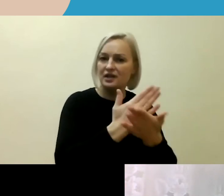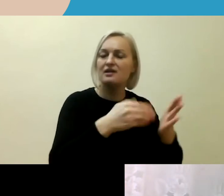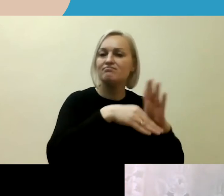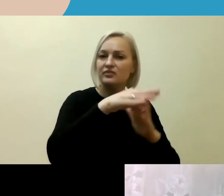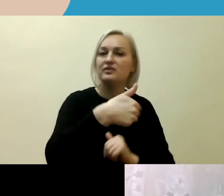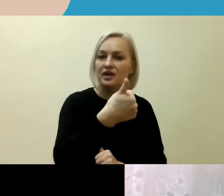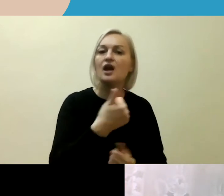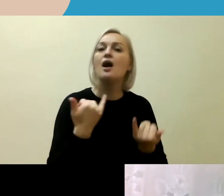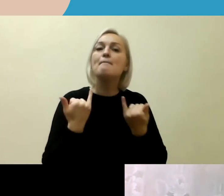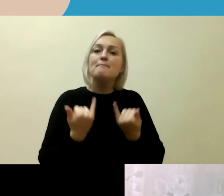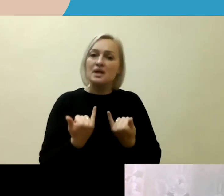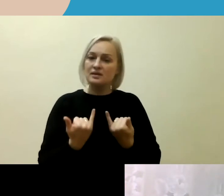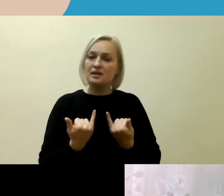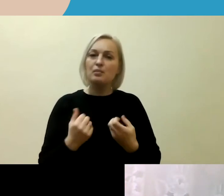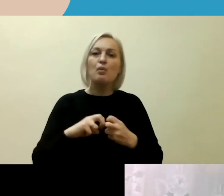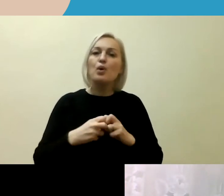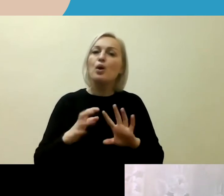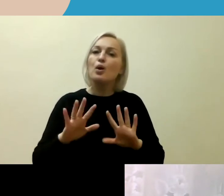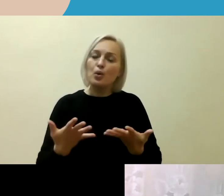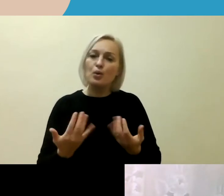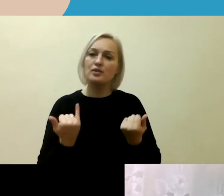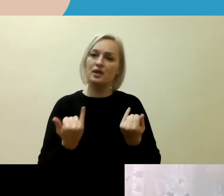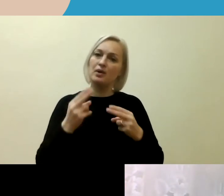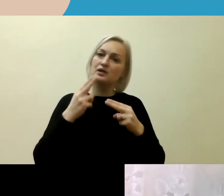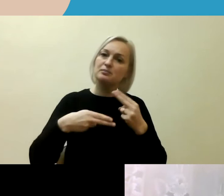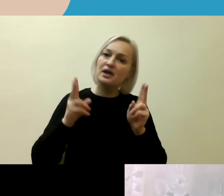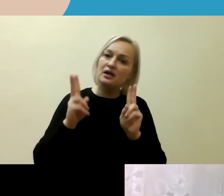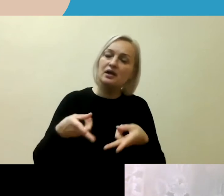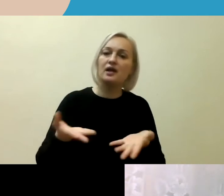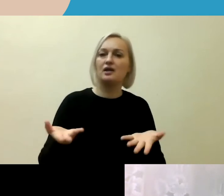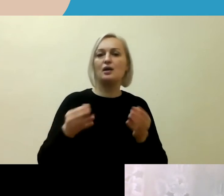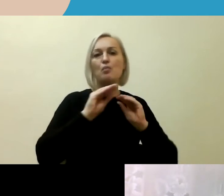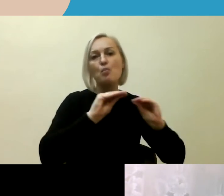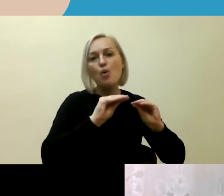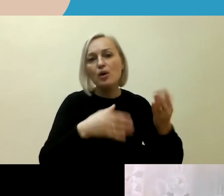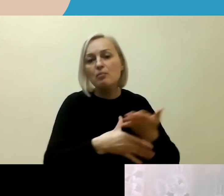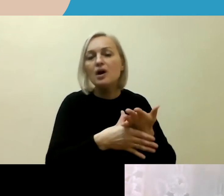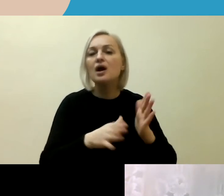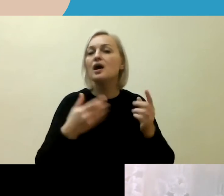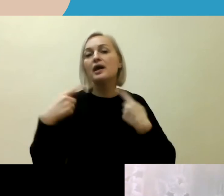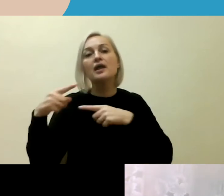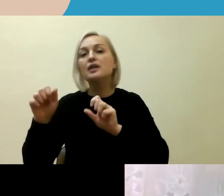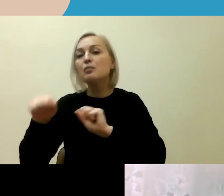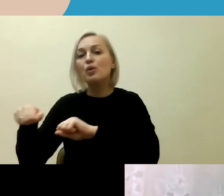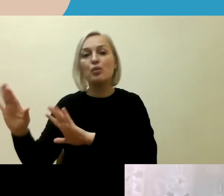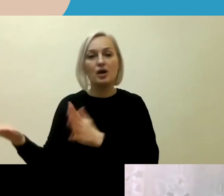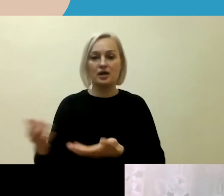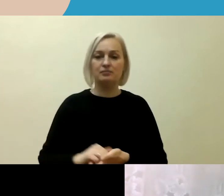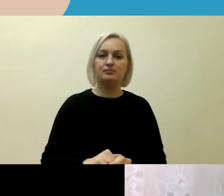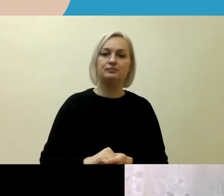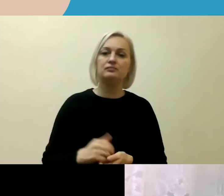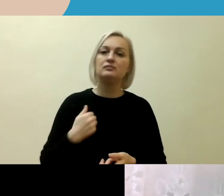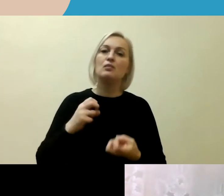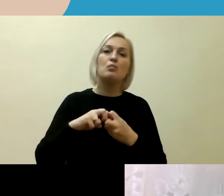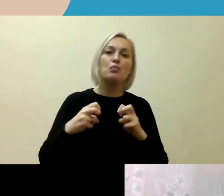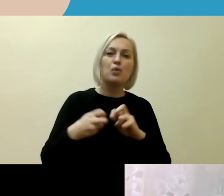esančios, kurias reikia spėsti per mokymus ar kaip kitaip? Na, tai problemos gal yra